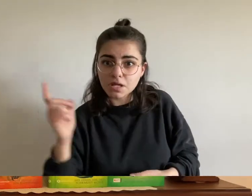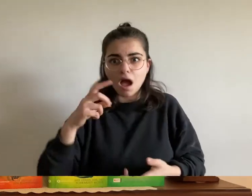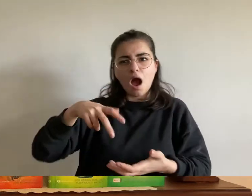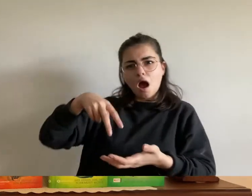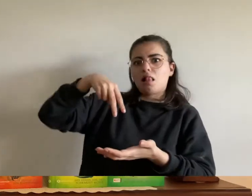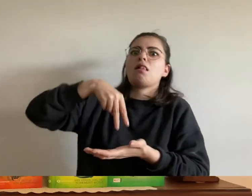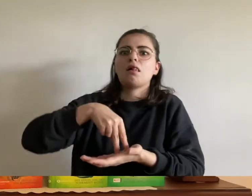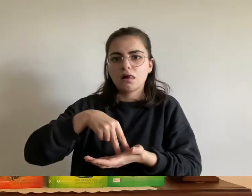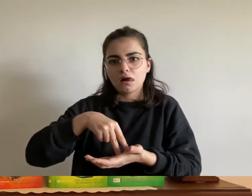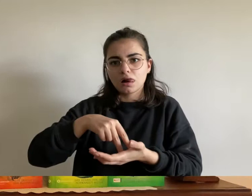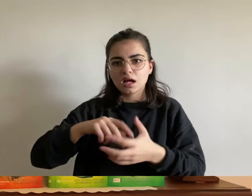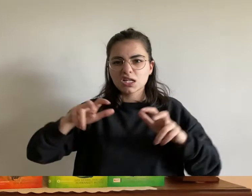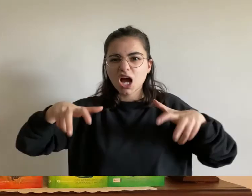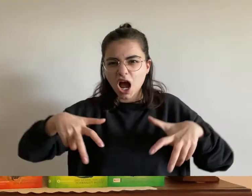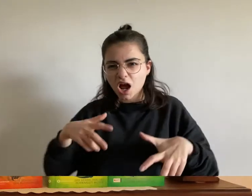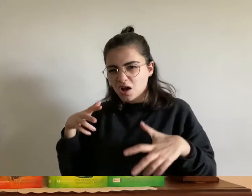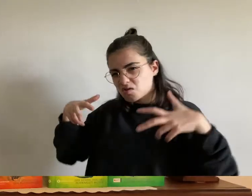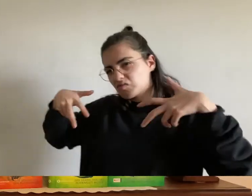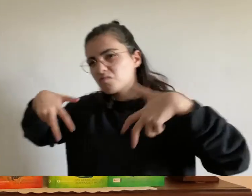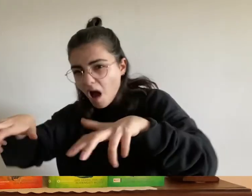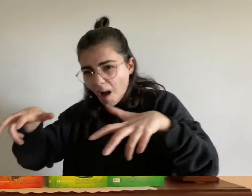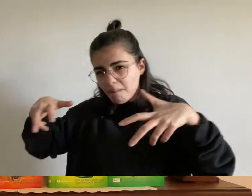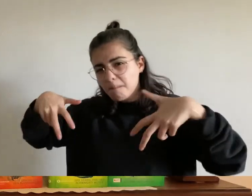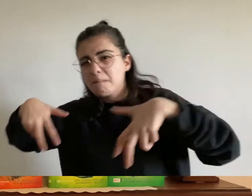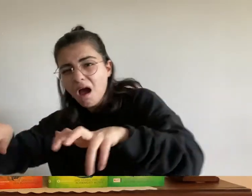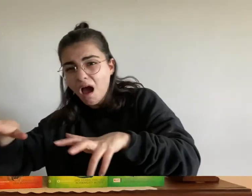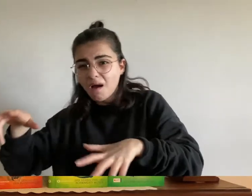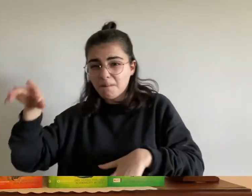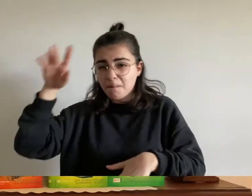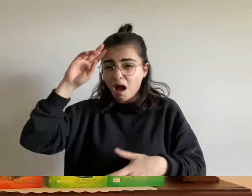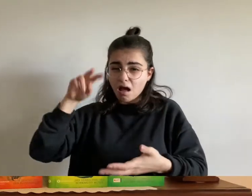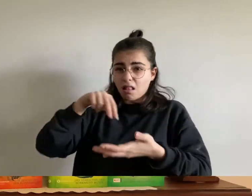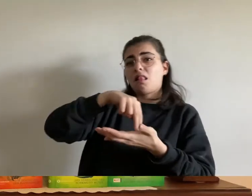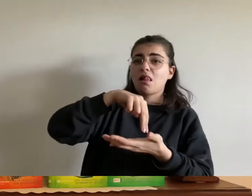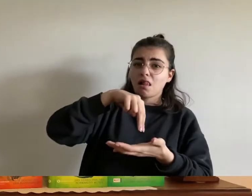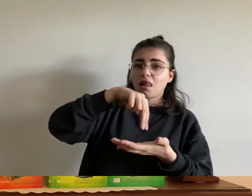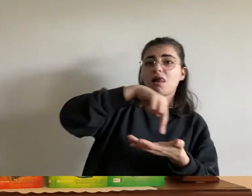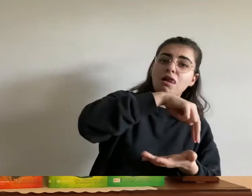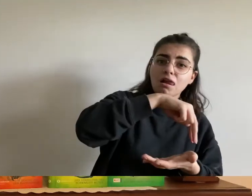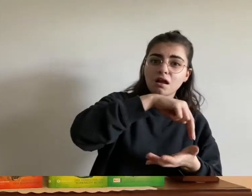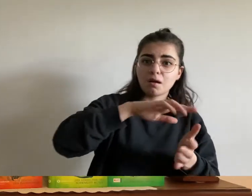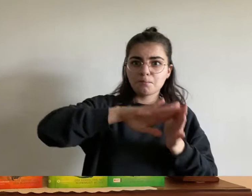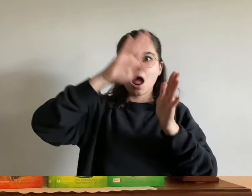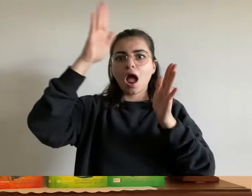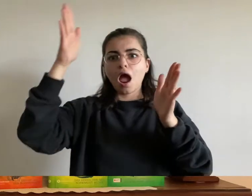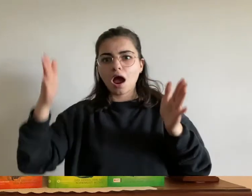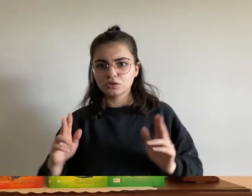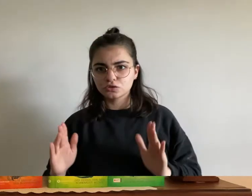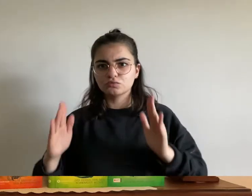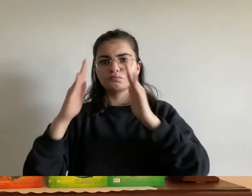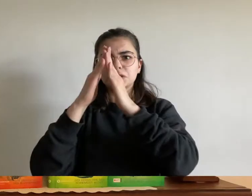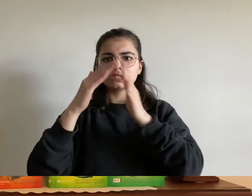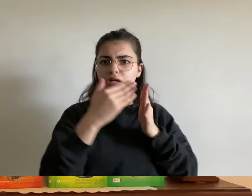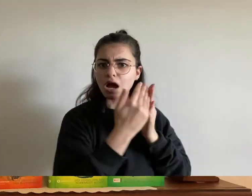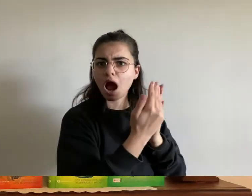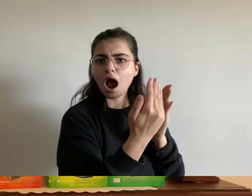immer weiter drängte die bestie ihn zurück bis er schließlich nur wenige schritte vom rand des gipfels entfernt war pass auf